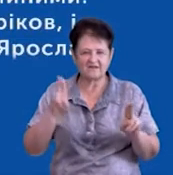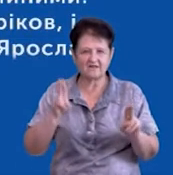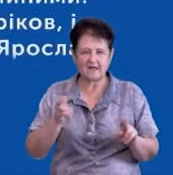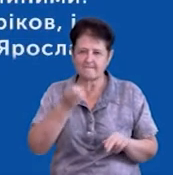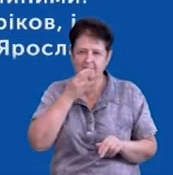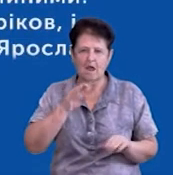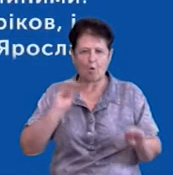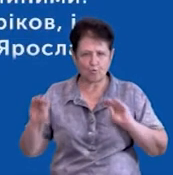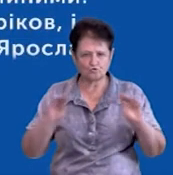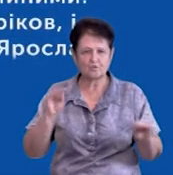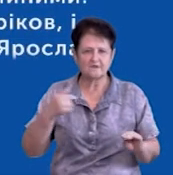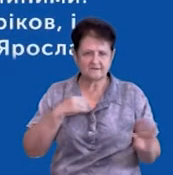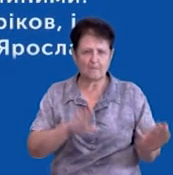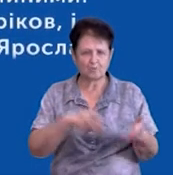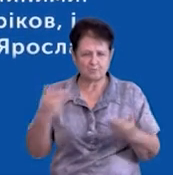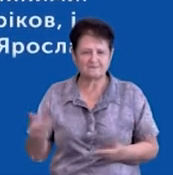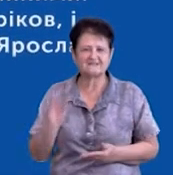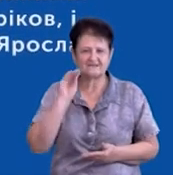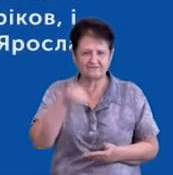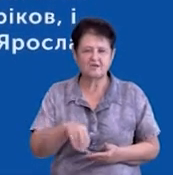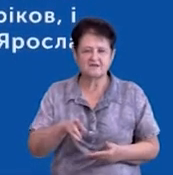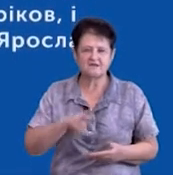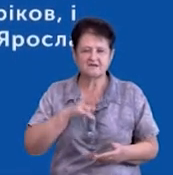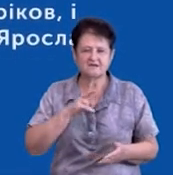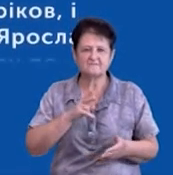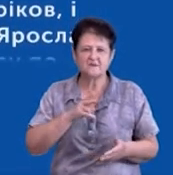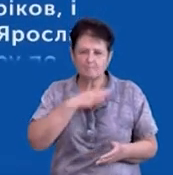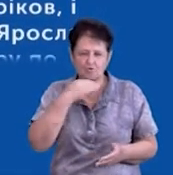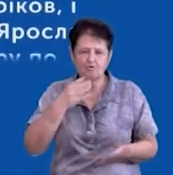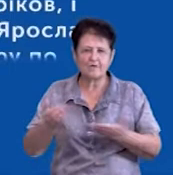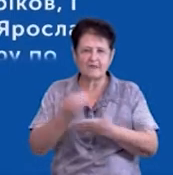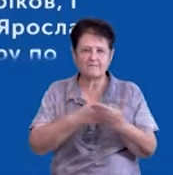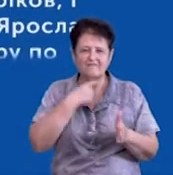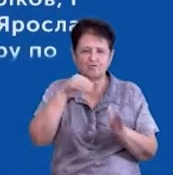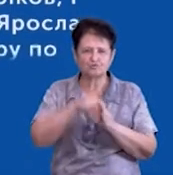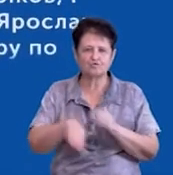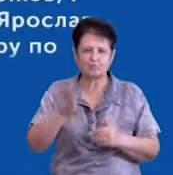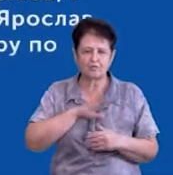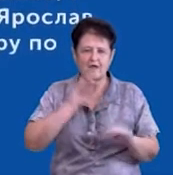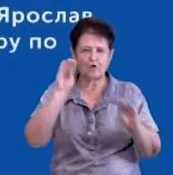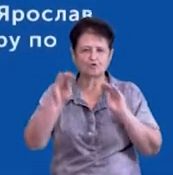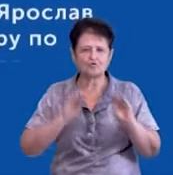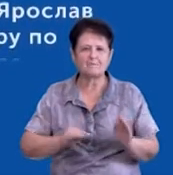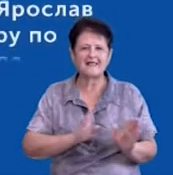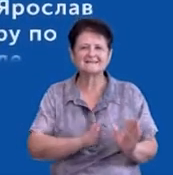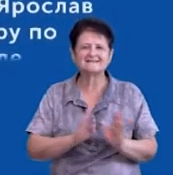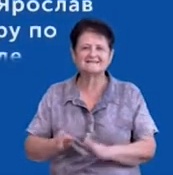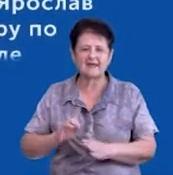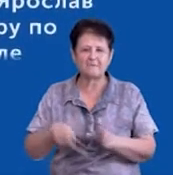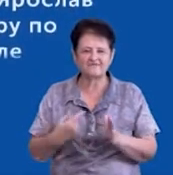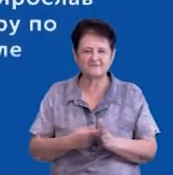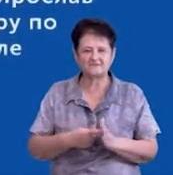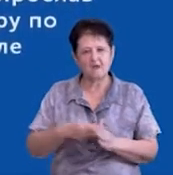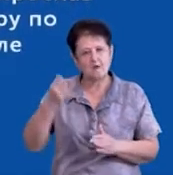вносив свої пропозиції і відповідна петиція набрала не вхідок кількість голосів, щоб була розроблена якась система в місті,